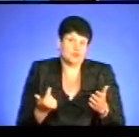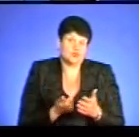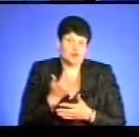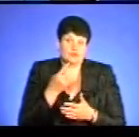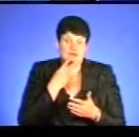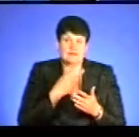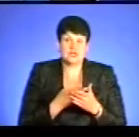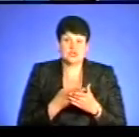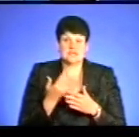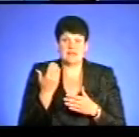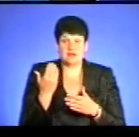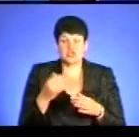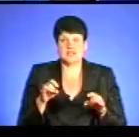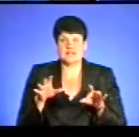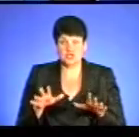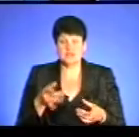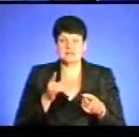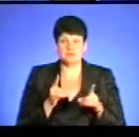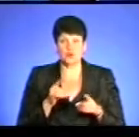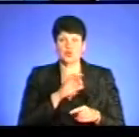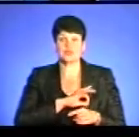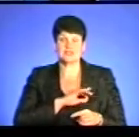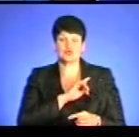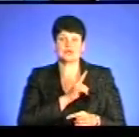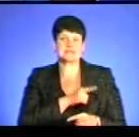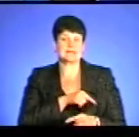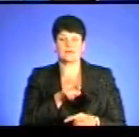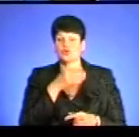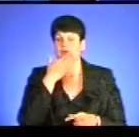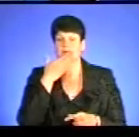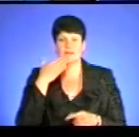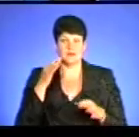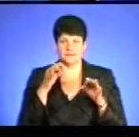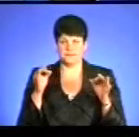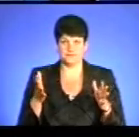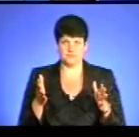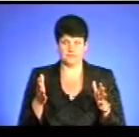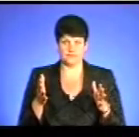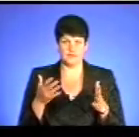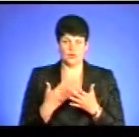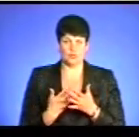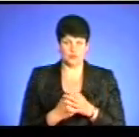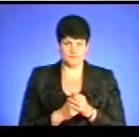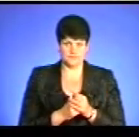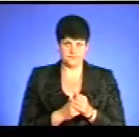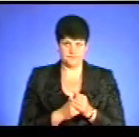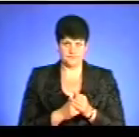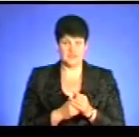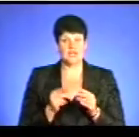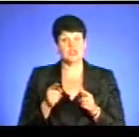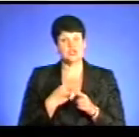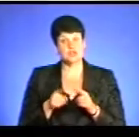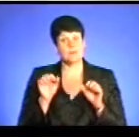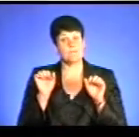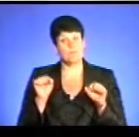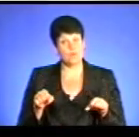виходячи з вашого рішення, насправді юридичної сили воно не має жодної. Тобто, чи можемо ми